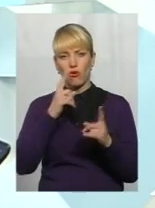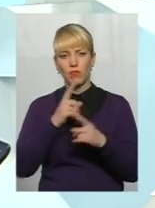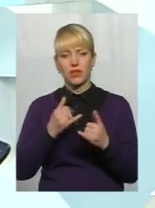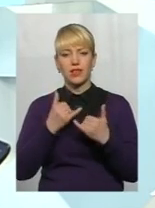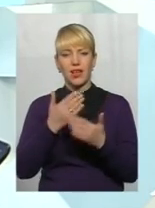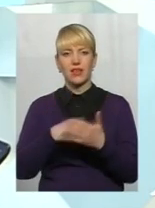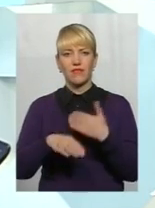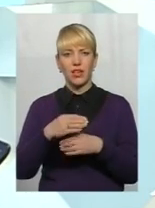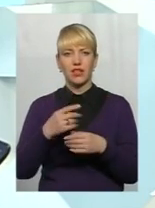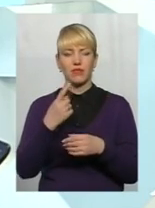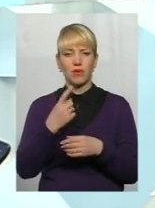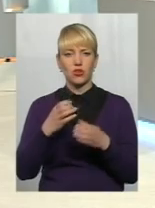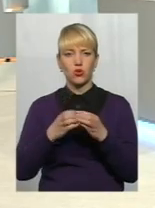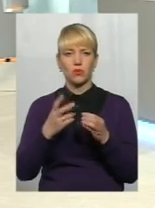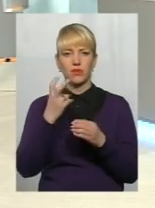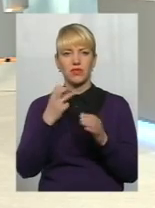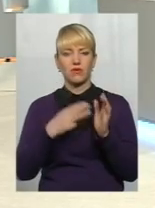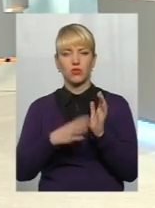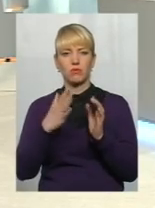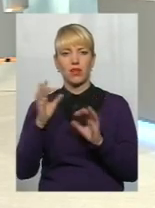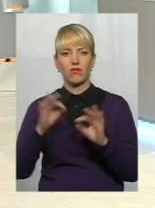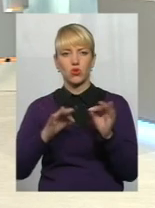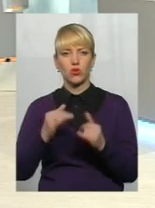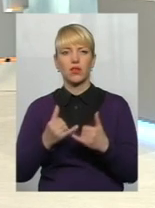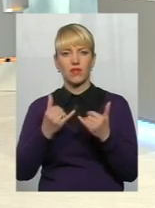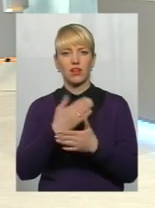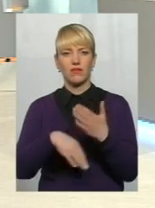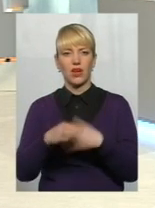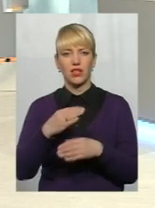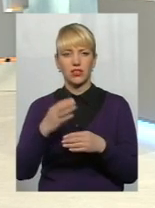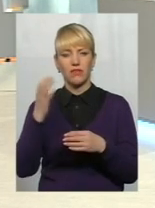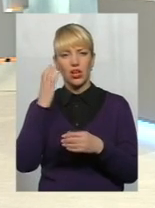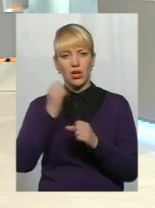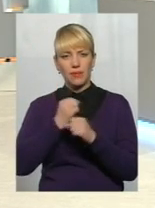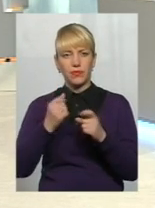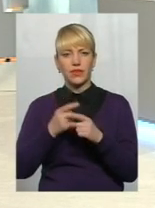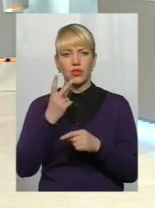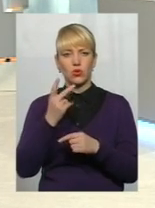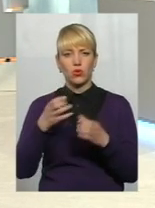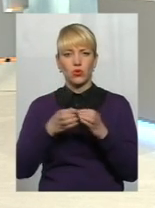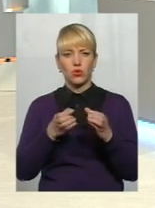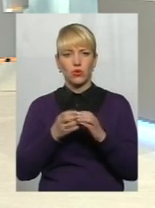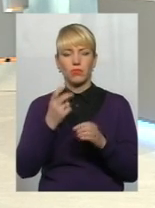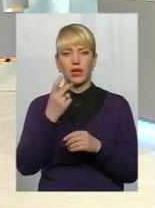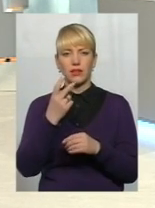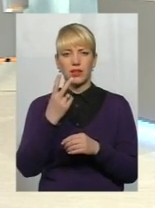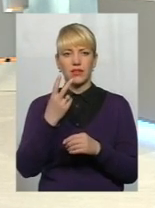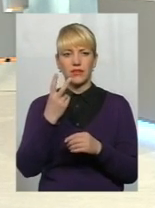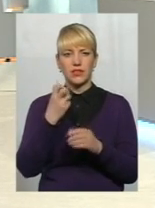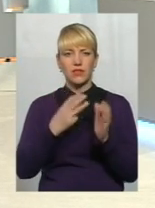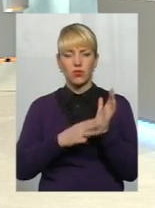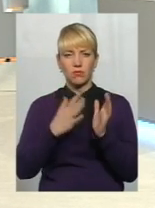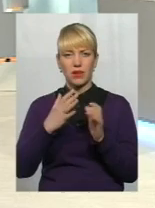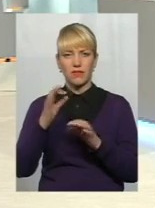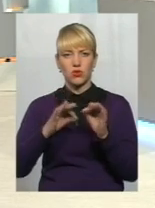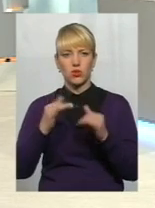першої групи – 285 відсотків, для інвалідів другої групи – 255 відсотків, для